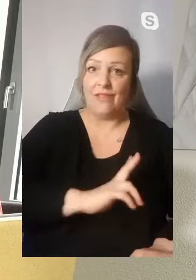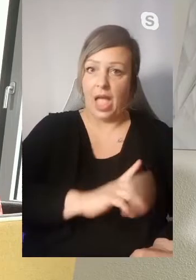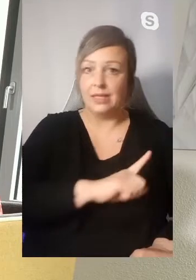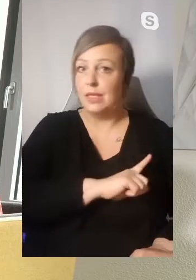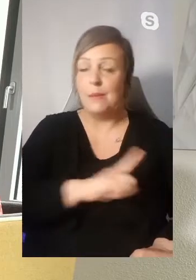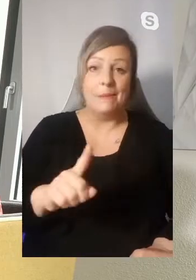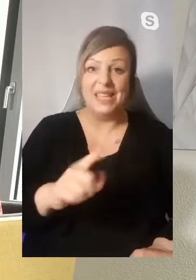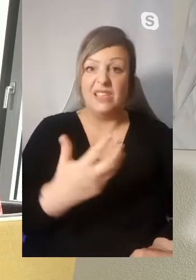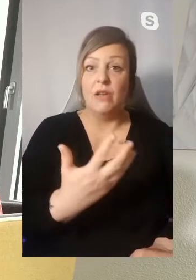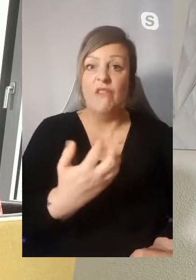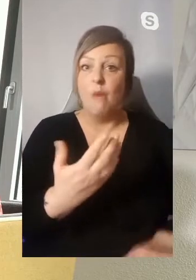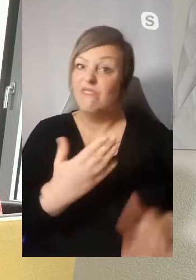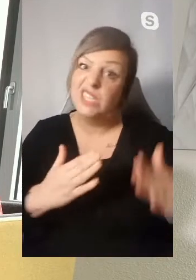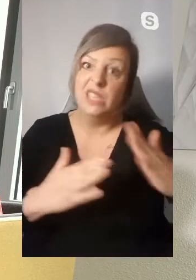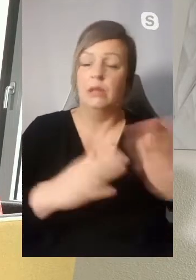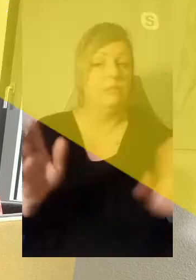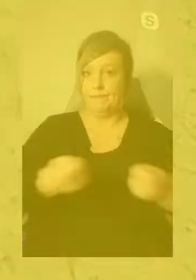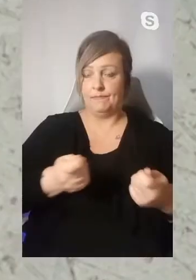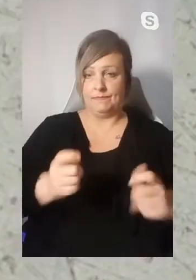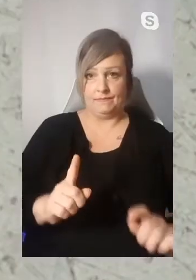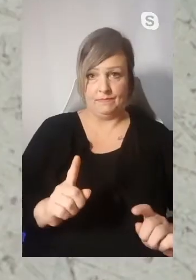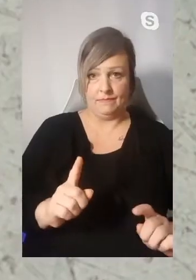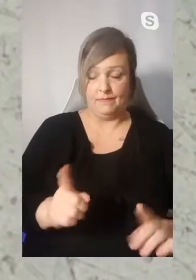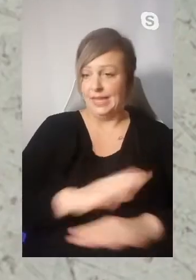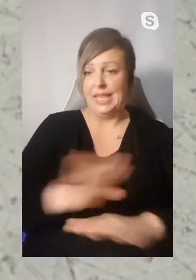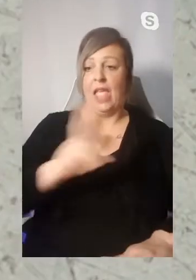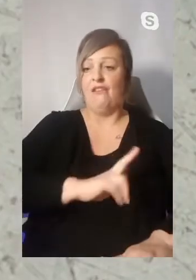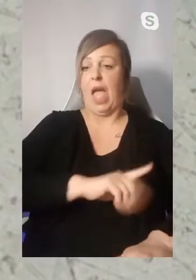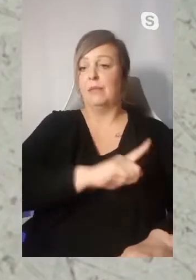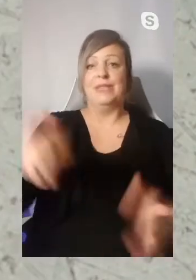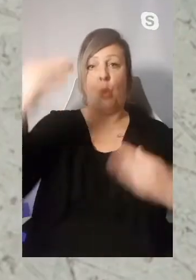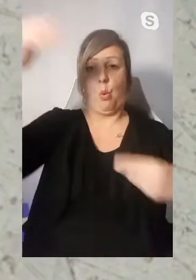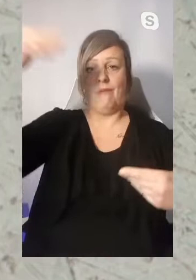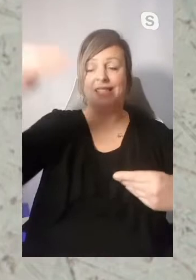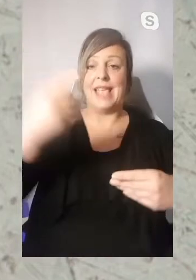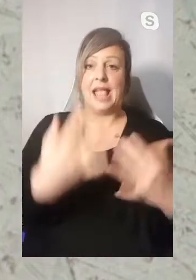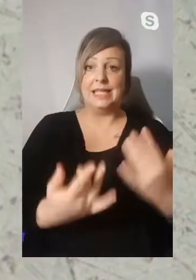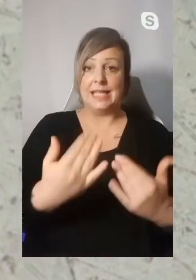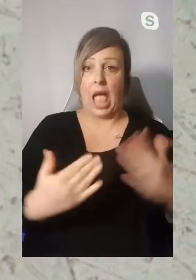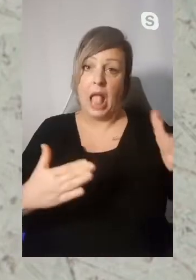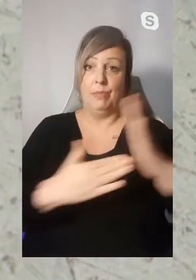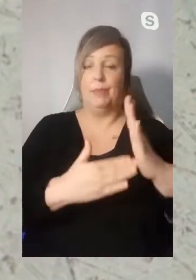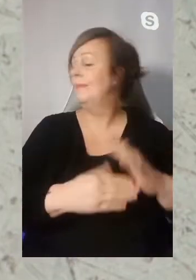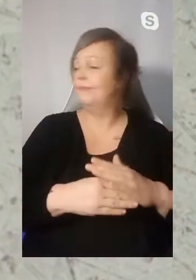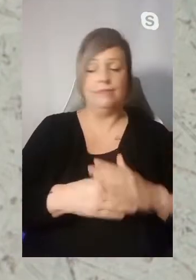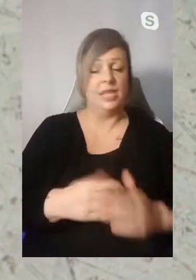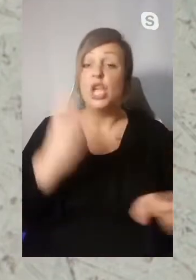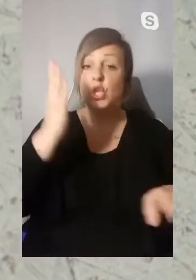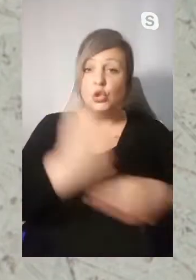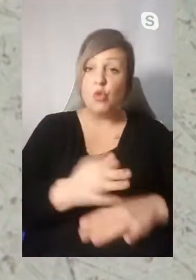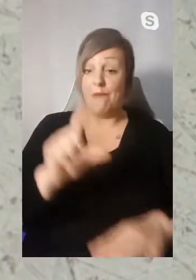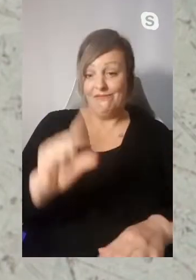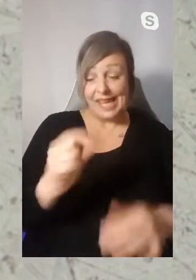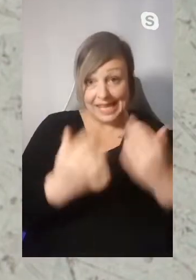warten, bis ein Schwellenwert von 50 erreicht ist. Wir werden nicht einen offiziellen Schwellenwert erwarten, weil auch schon bei niedrigeren Zahlen